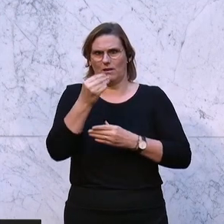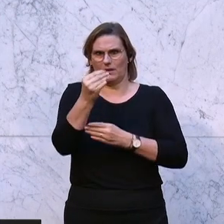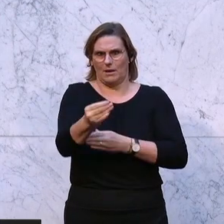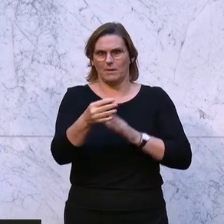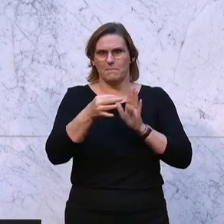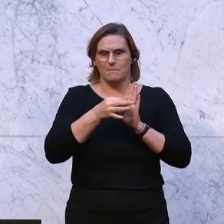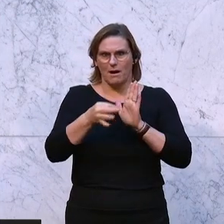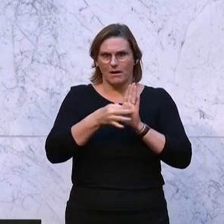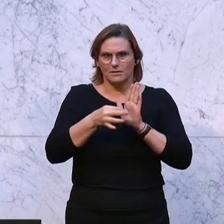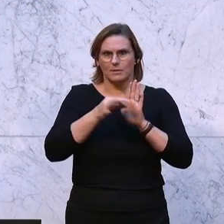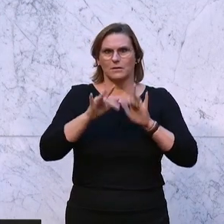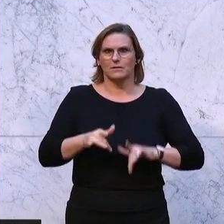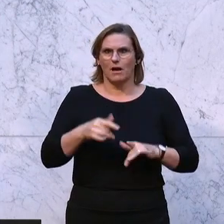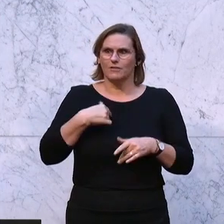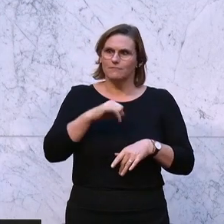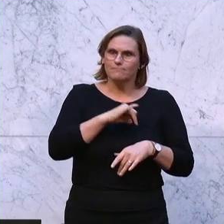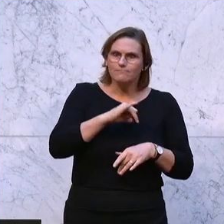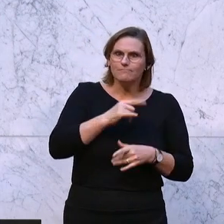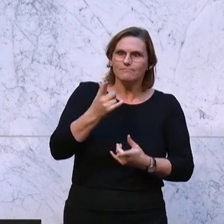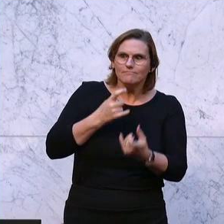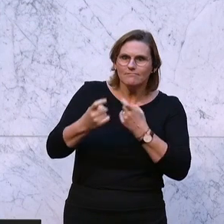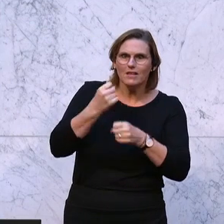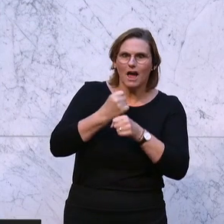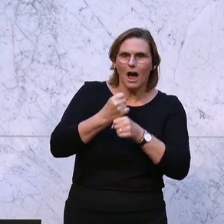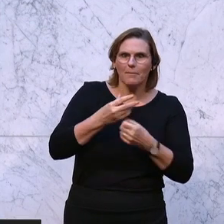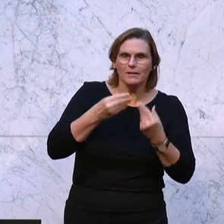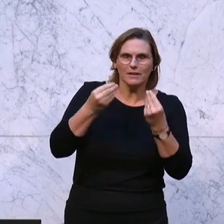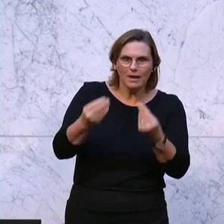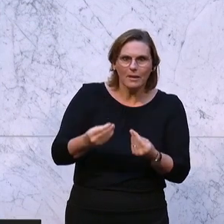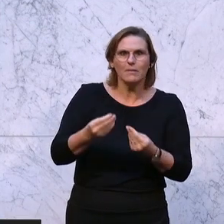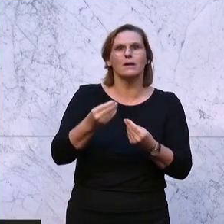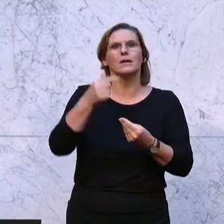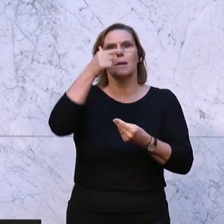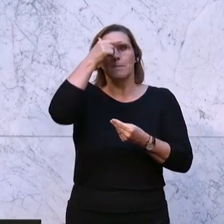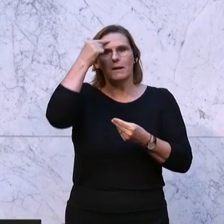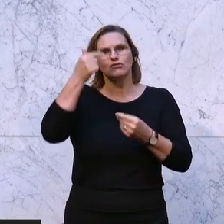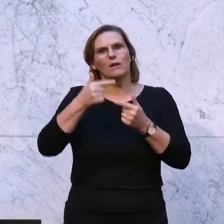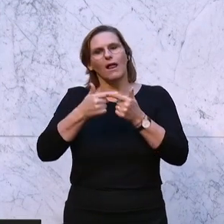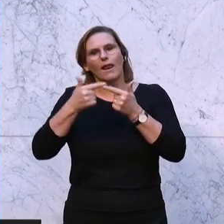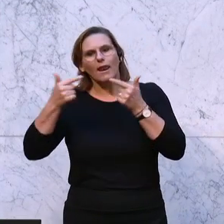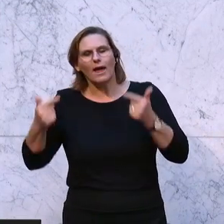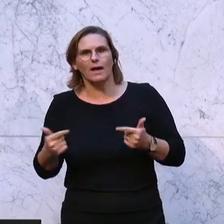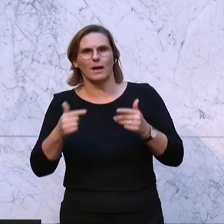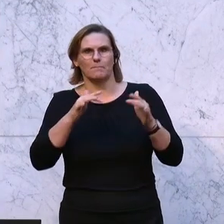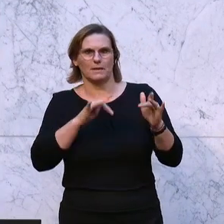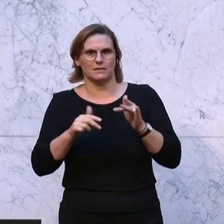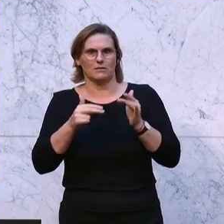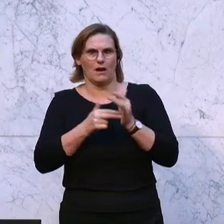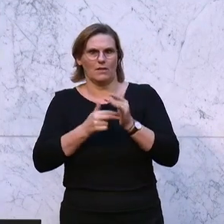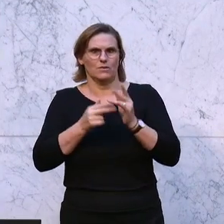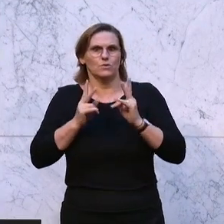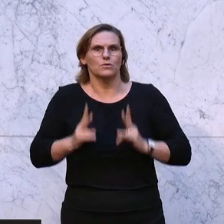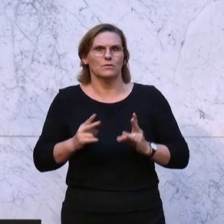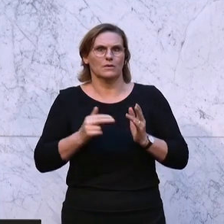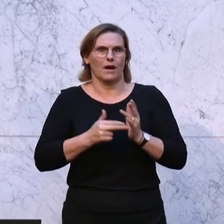zu schaffen, Anreize zu schaffen für die Arbeitgeber, damit Menschen länger vor der Pension arbeiten können.